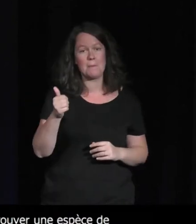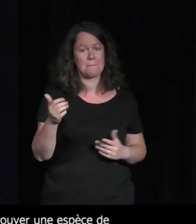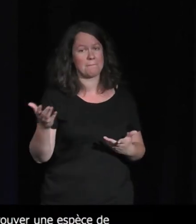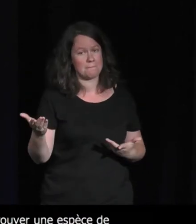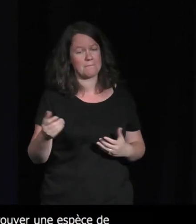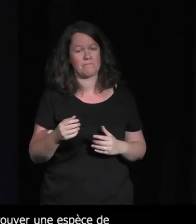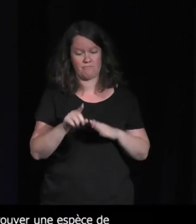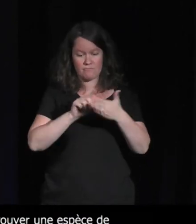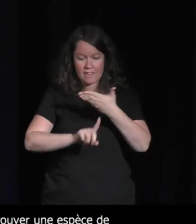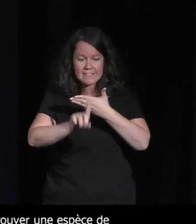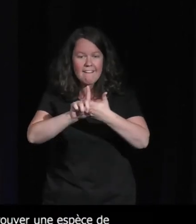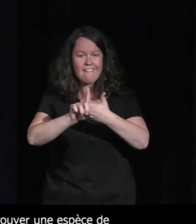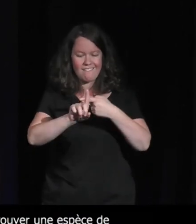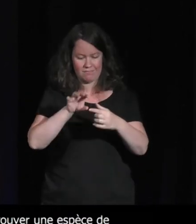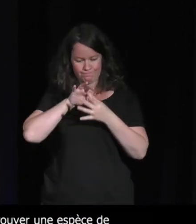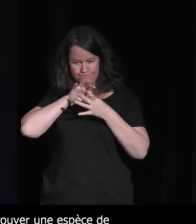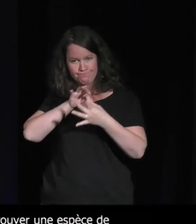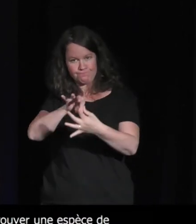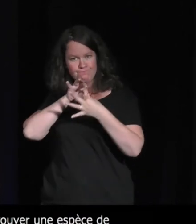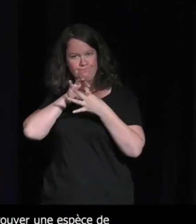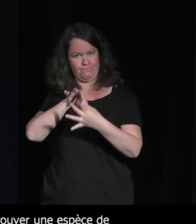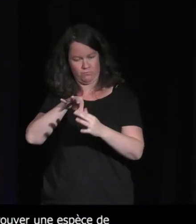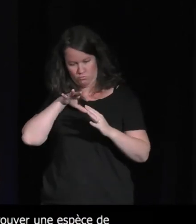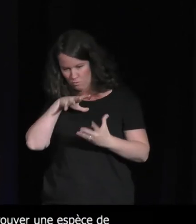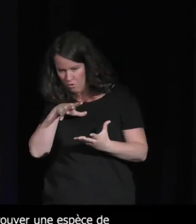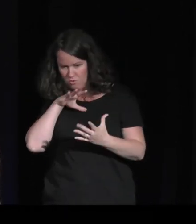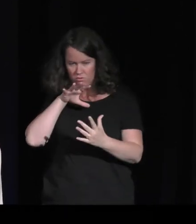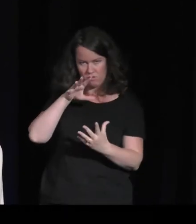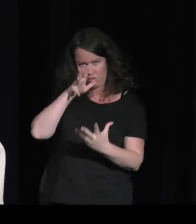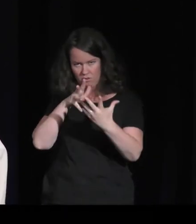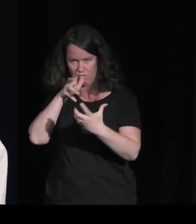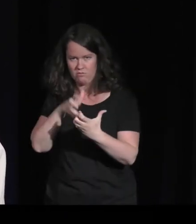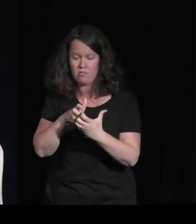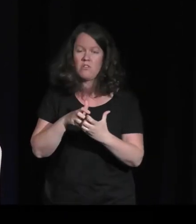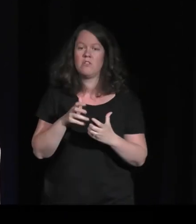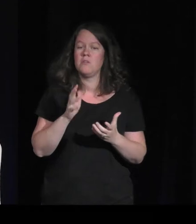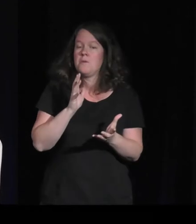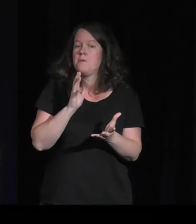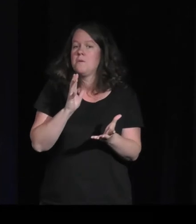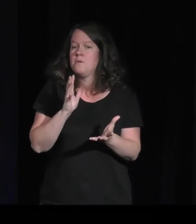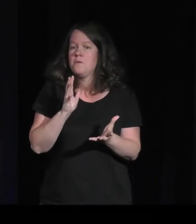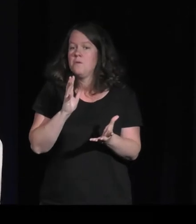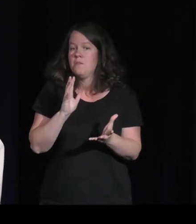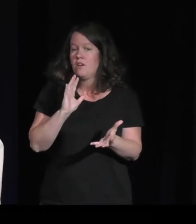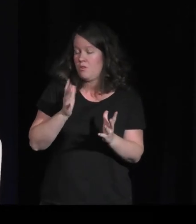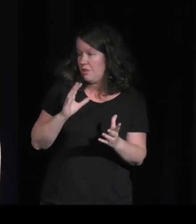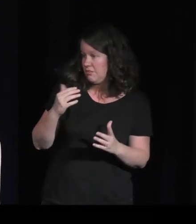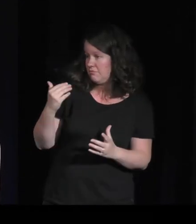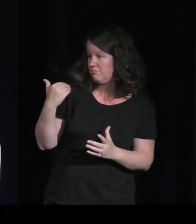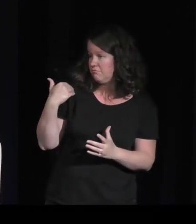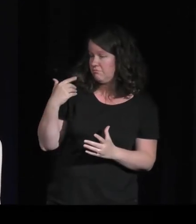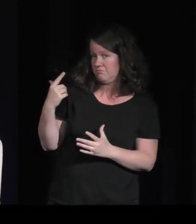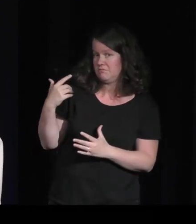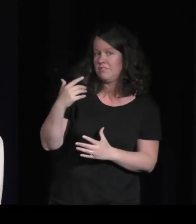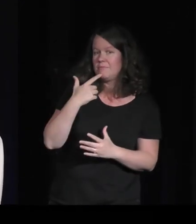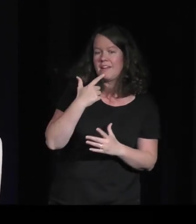différent en fait il y a il y a quelque chose alors c'est assez marrant parce que ça arrive comme un aveu ce que vous dites William